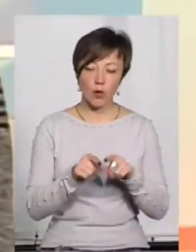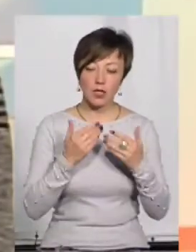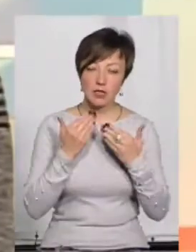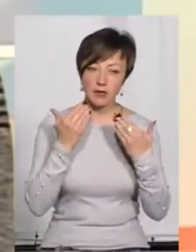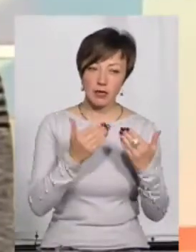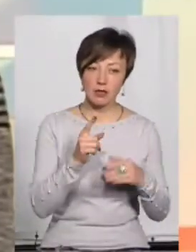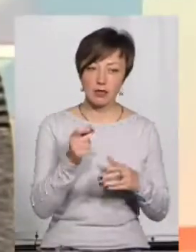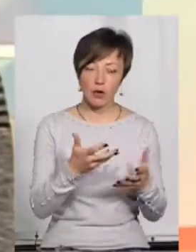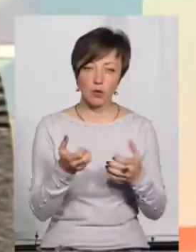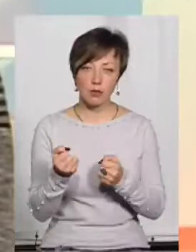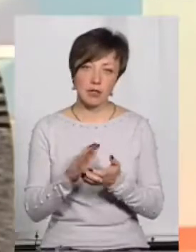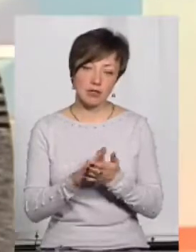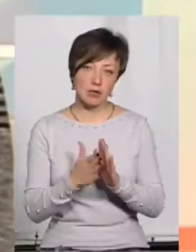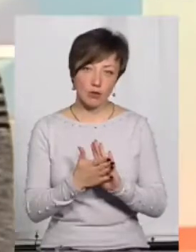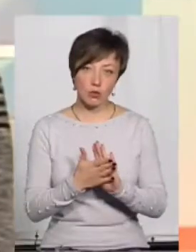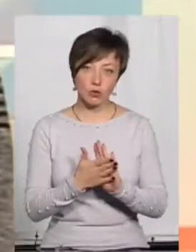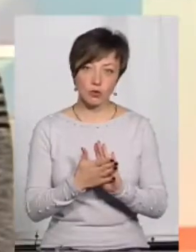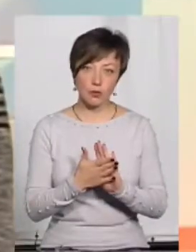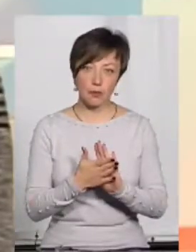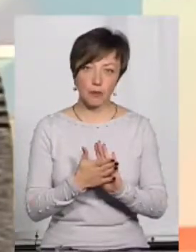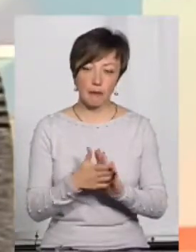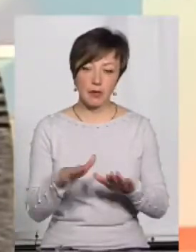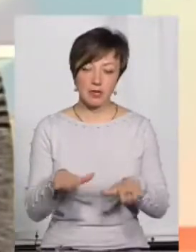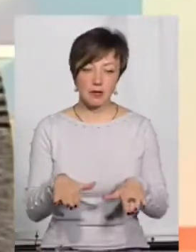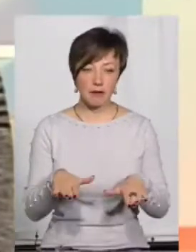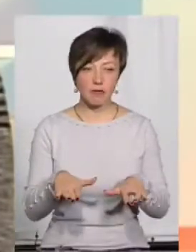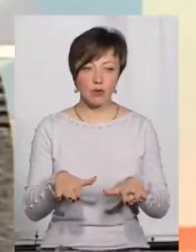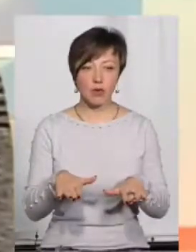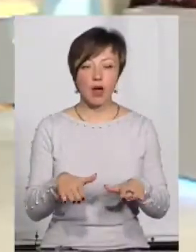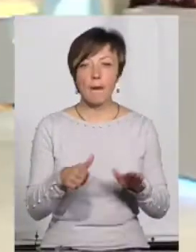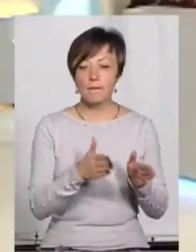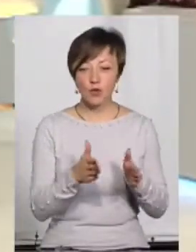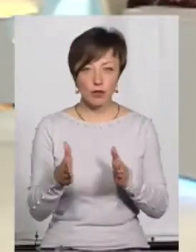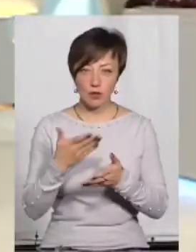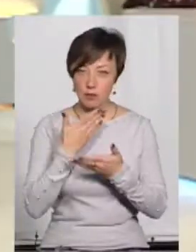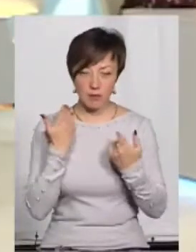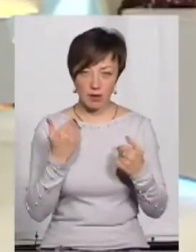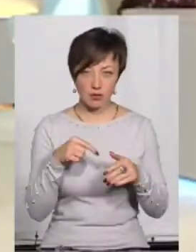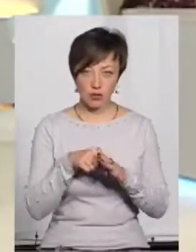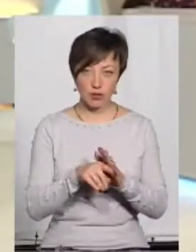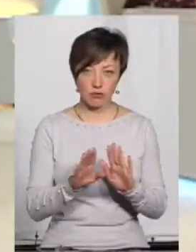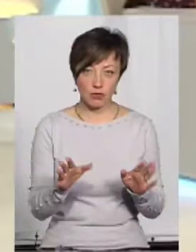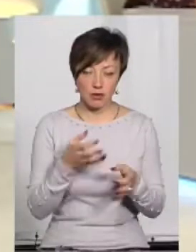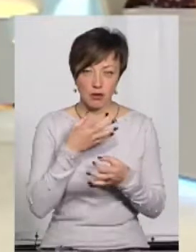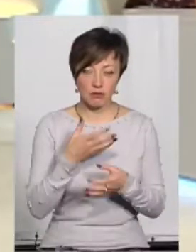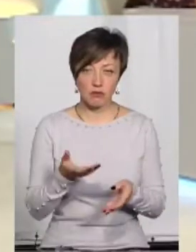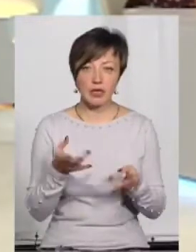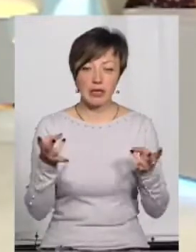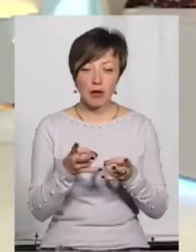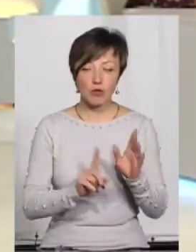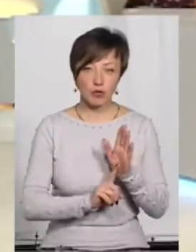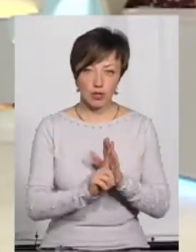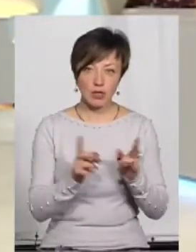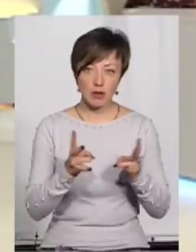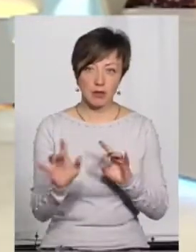звертатися за отриманням статусу в органи місцевої місцевої міністрації. Послідовність не має значення, так? Ні, має, абсолютно. Тобто, треба з